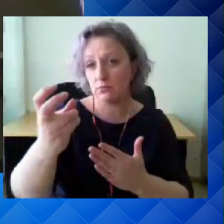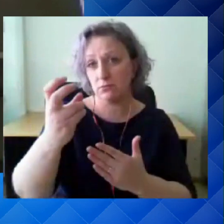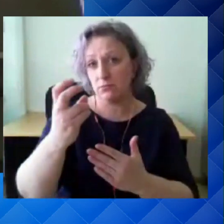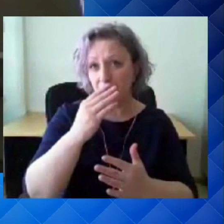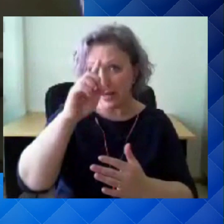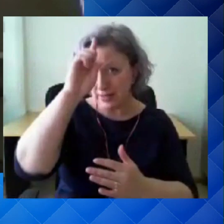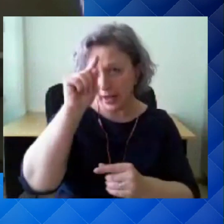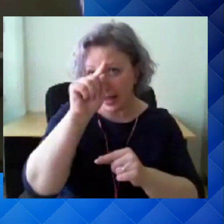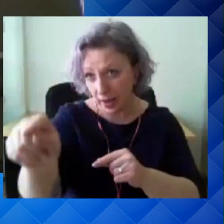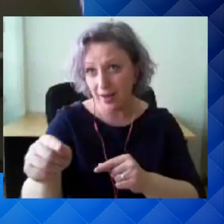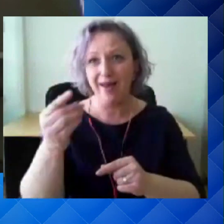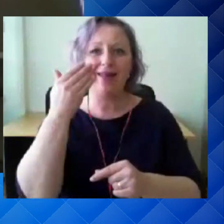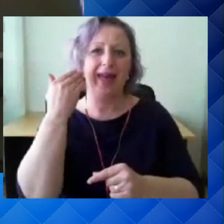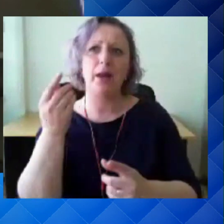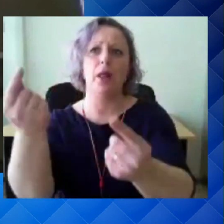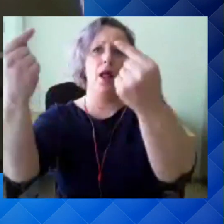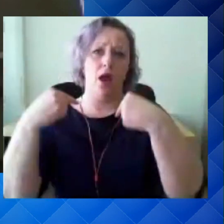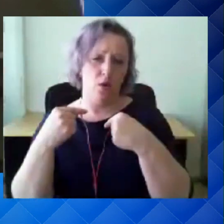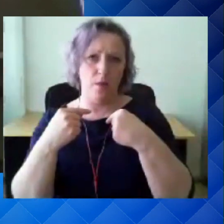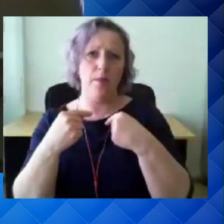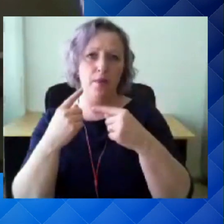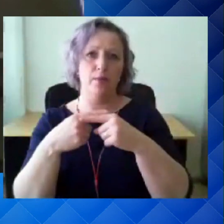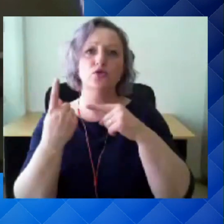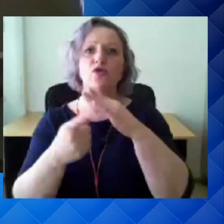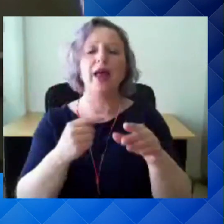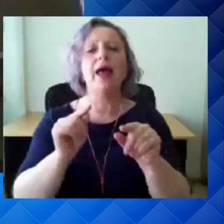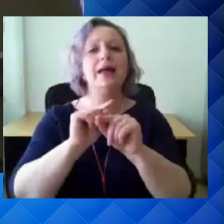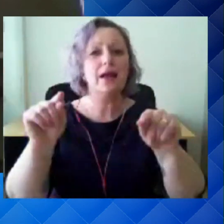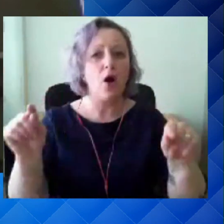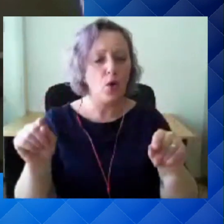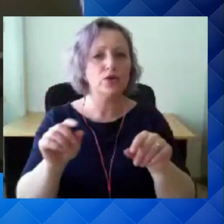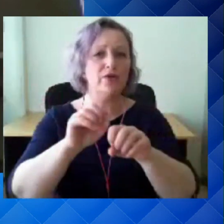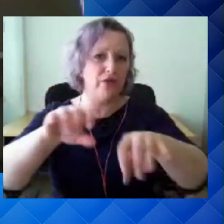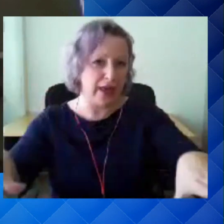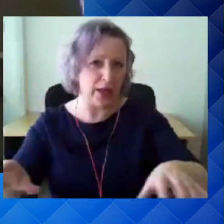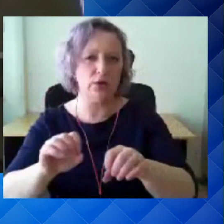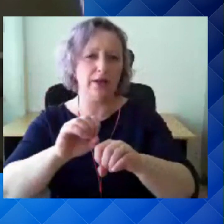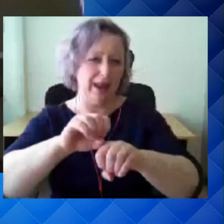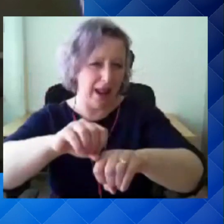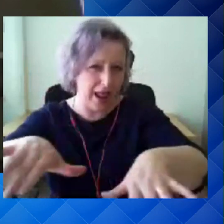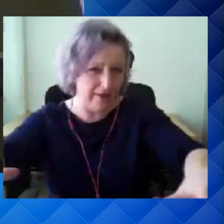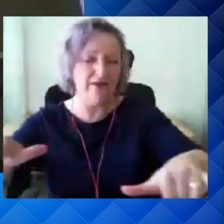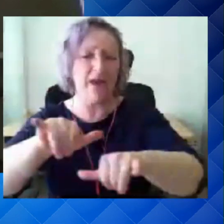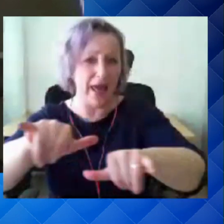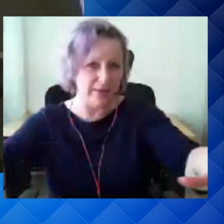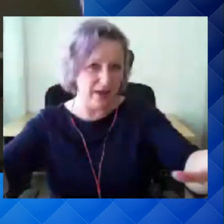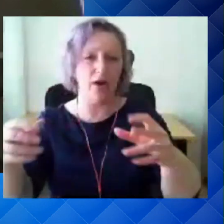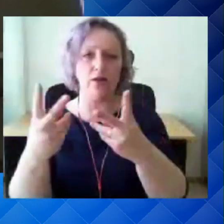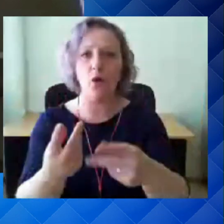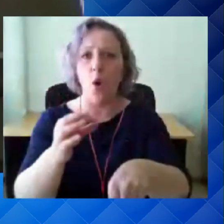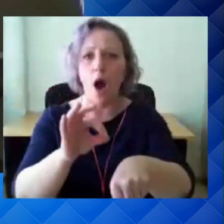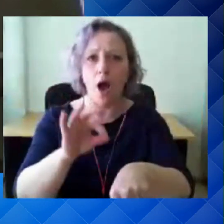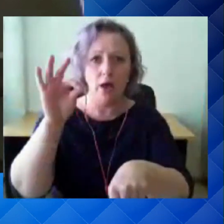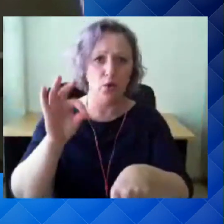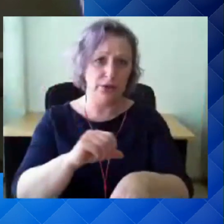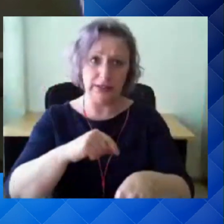kergemini kui kodus ja viirused levivad ka asümptomaatiliselt kiiremini, nii et me ei jõua need jälgida. Ehk siis